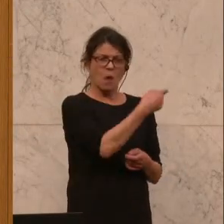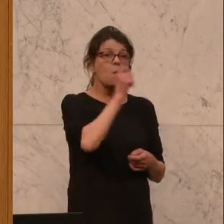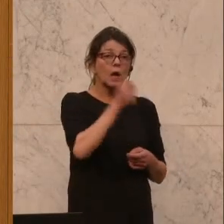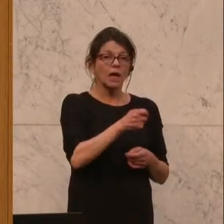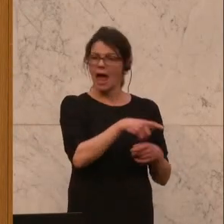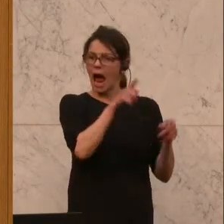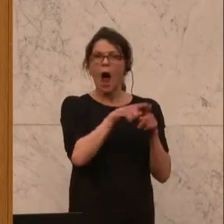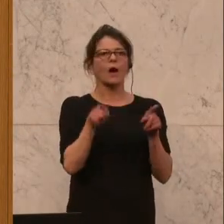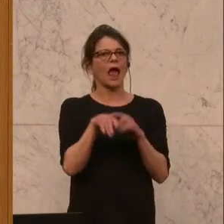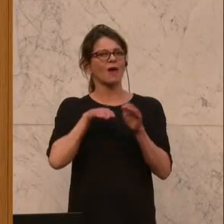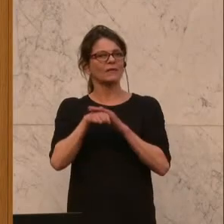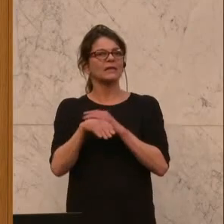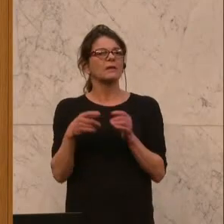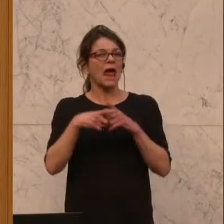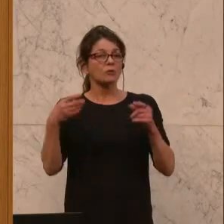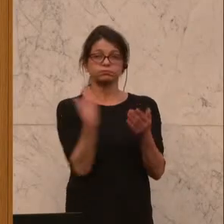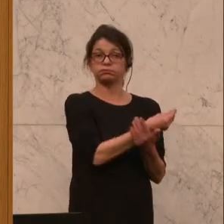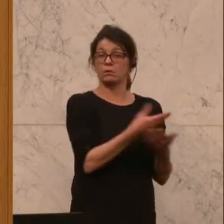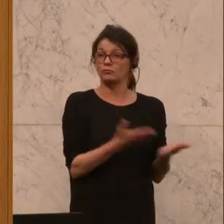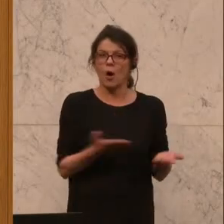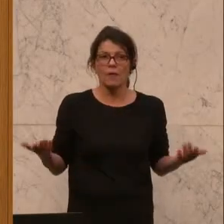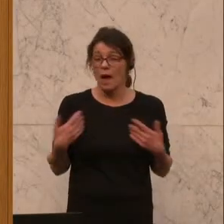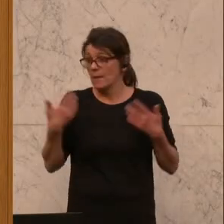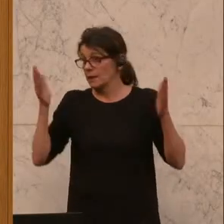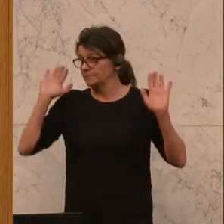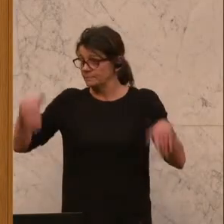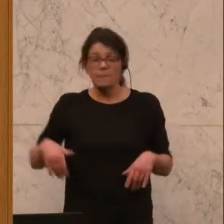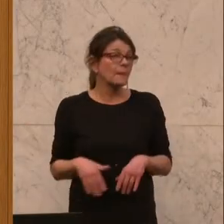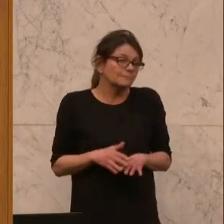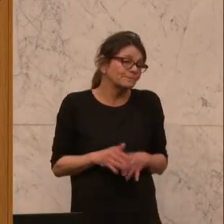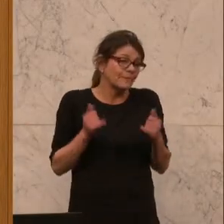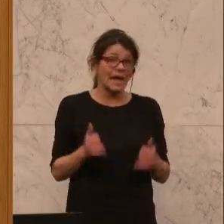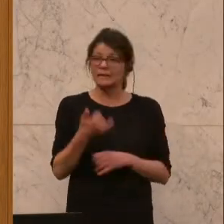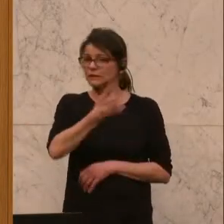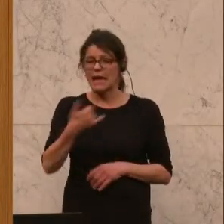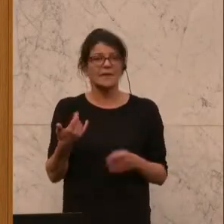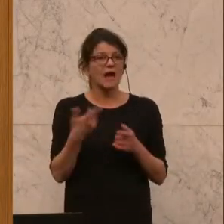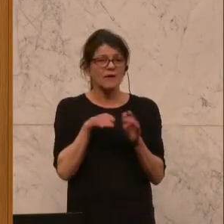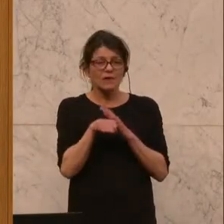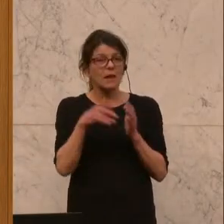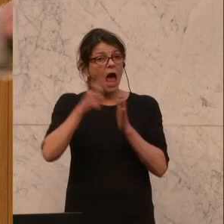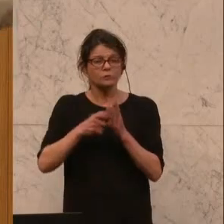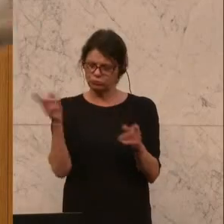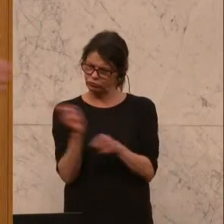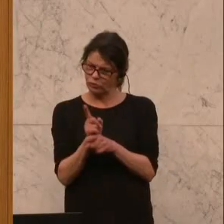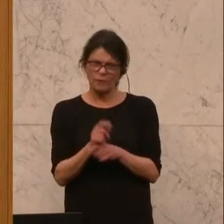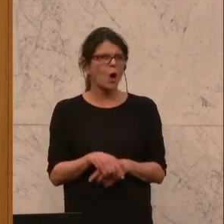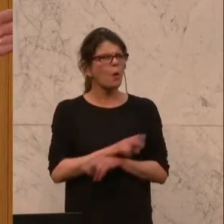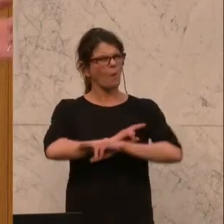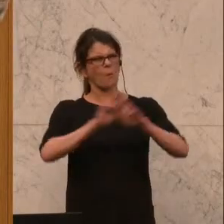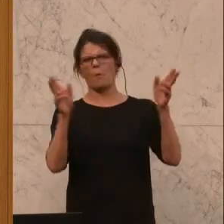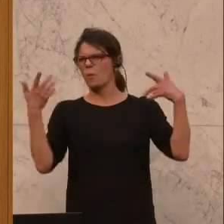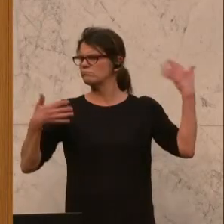gleich mit dem Vertriebenenausweis beglückt hat, aber sei es drum. Jetzt kriegt jeder mit Vertriebenenausweis sofort, ohne